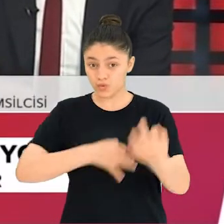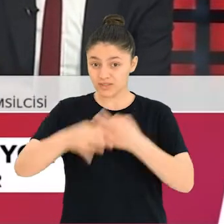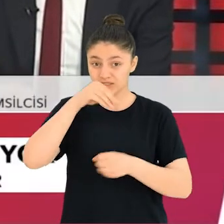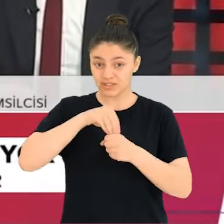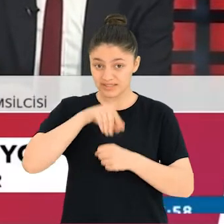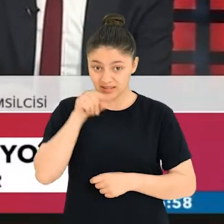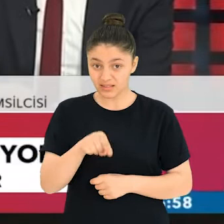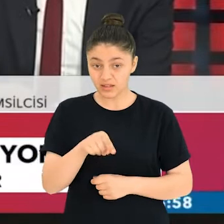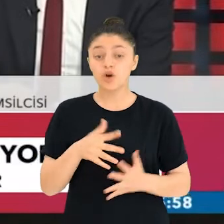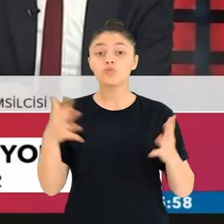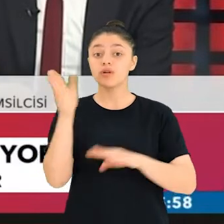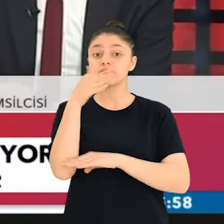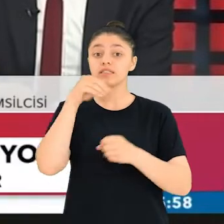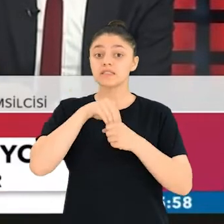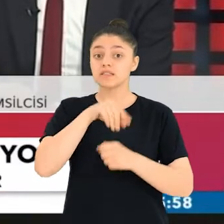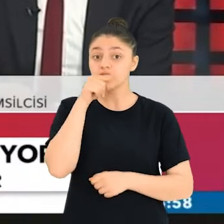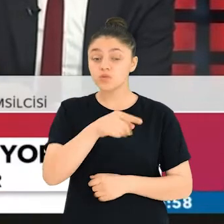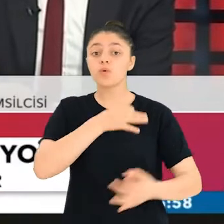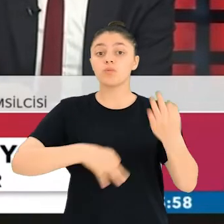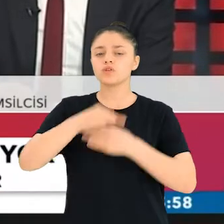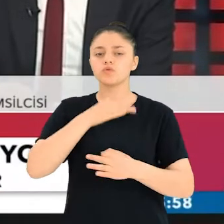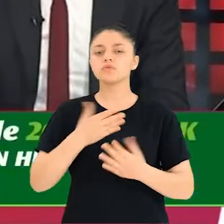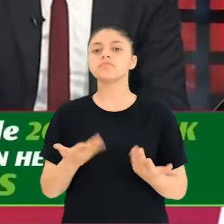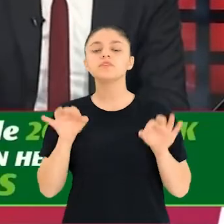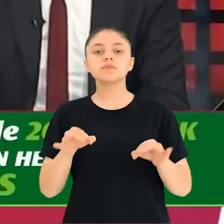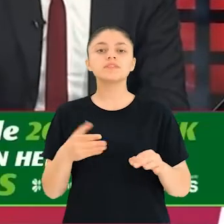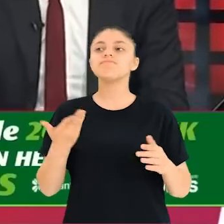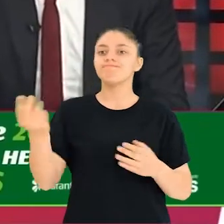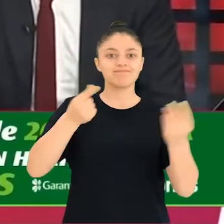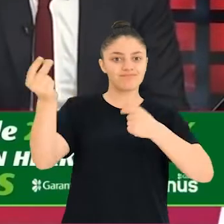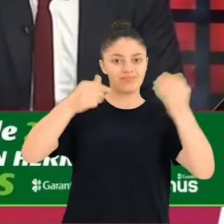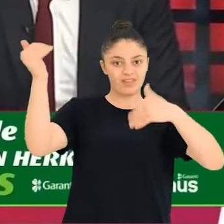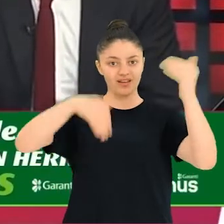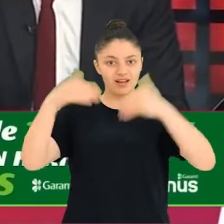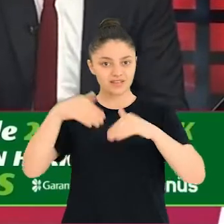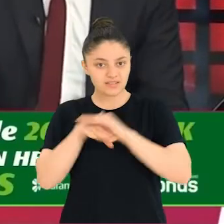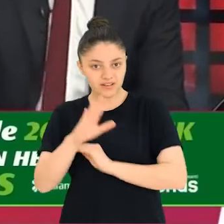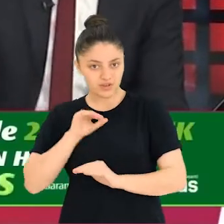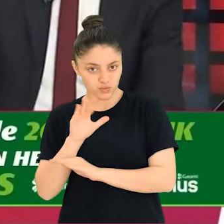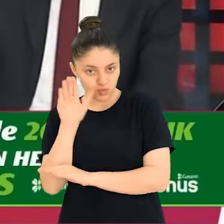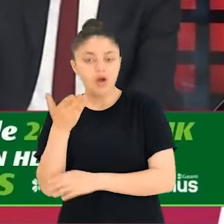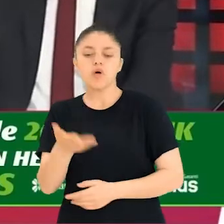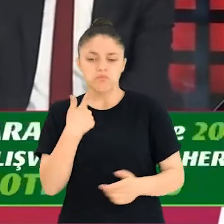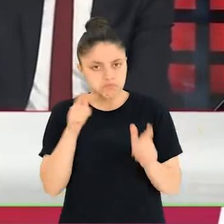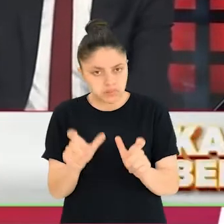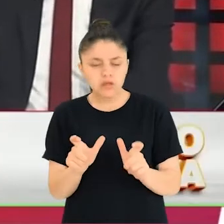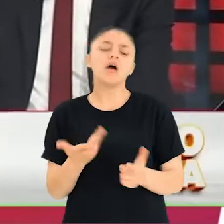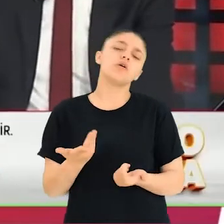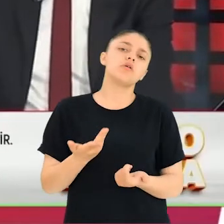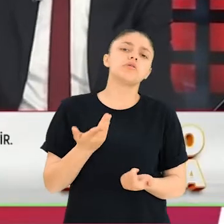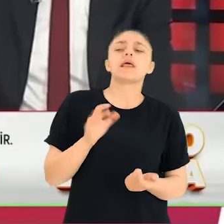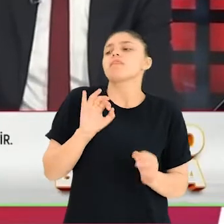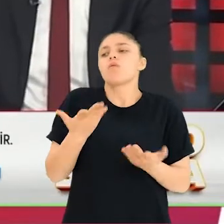organizasyon içerisindeki Büyükelçiliklerin içerisindeki operasyon. Şimdi şöyle, sığınmacıları bir yandan tutun diyor Avrupa Birliği. Bir yandan niye böyle